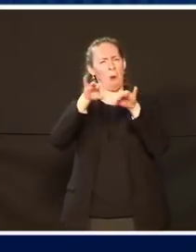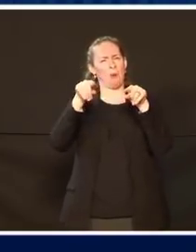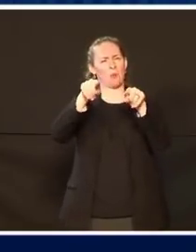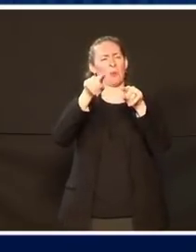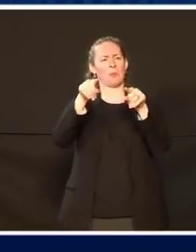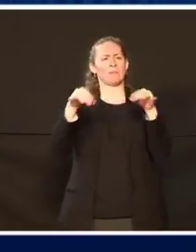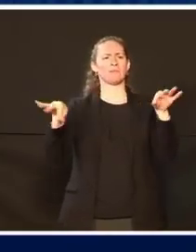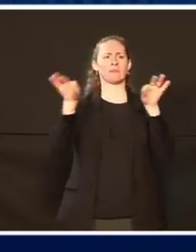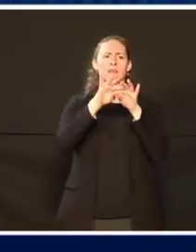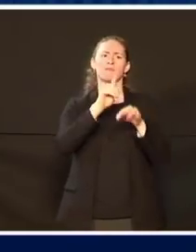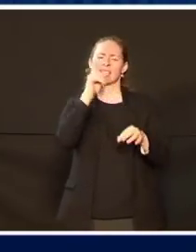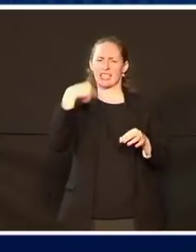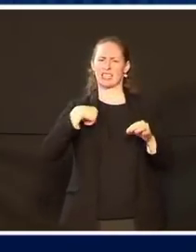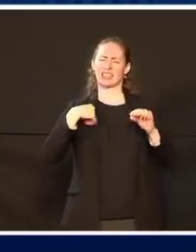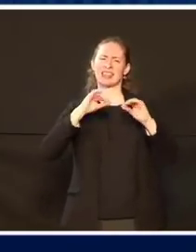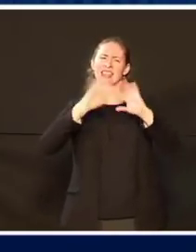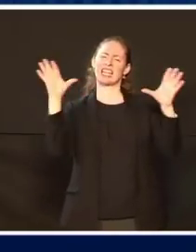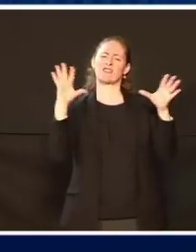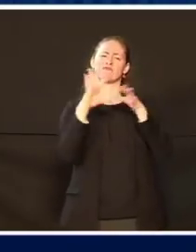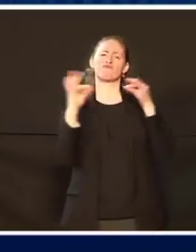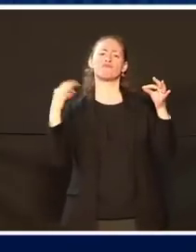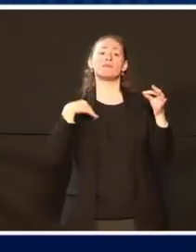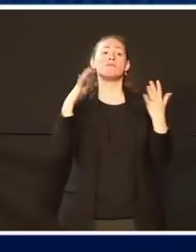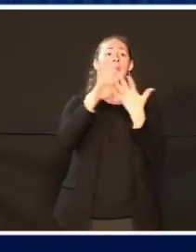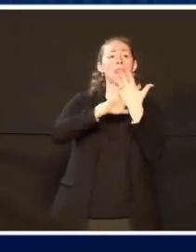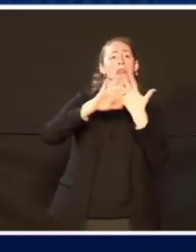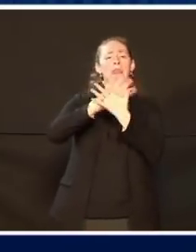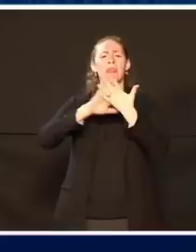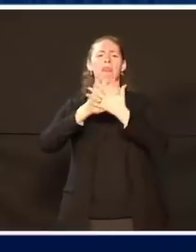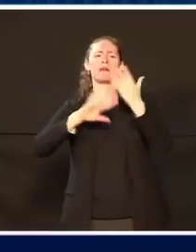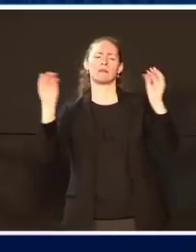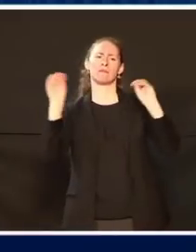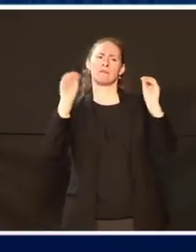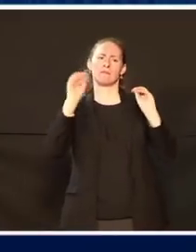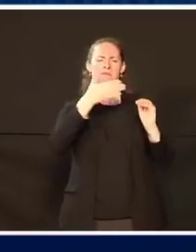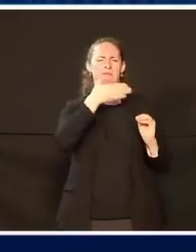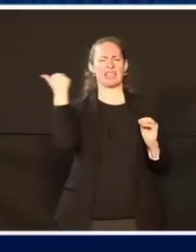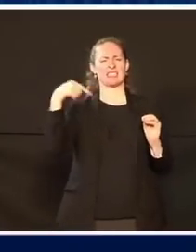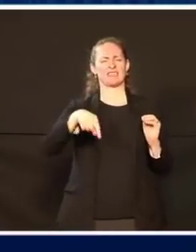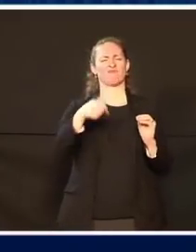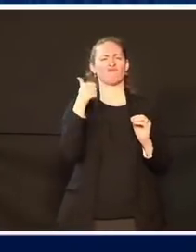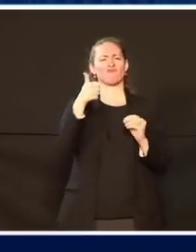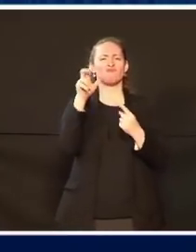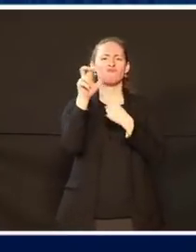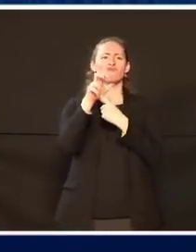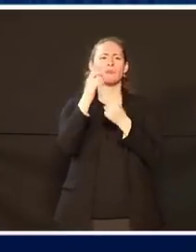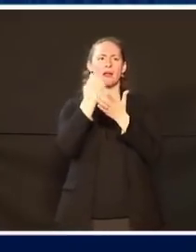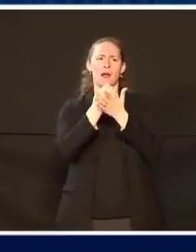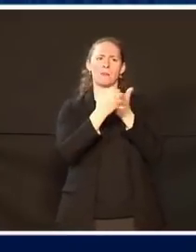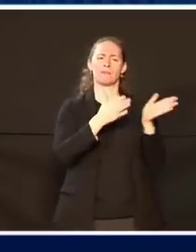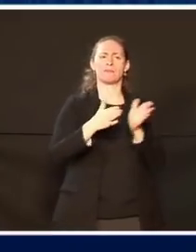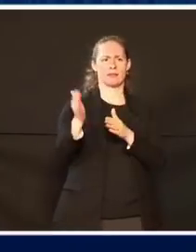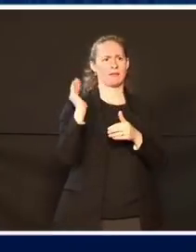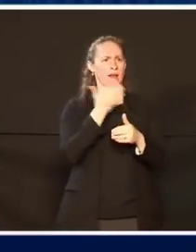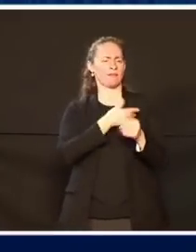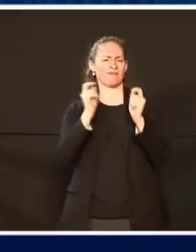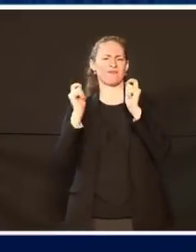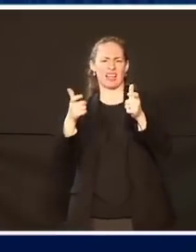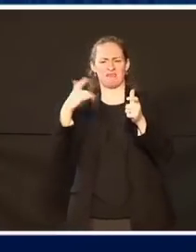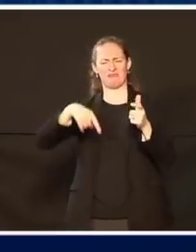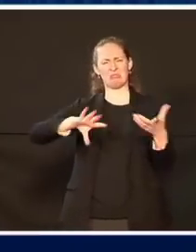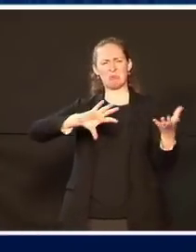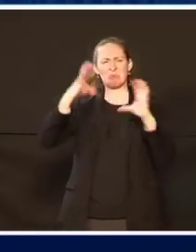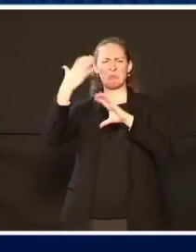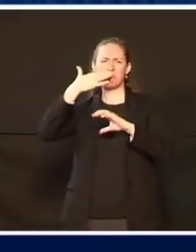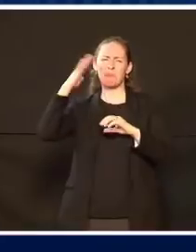unmittelbare Krise, in der wir uns befinden. Es ist auch an die Langfristigkeit für die wirtschaftliche Gesundheit unserer